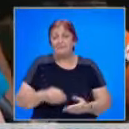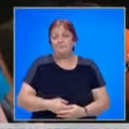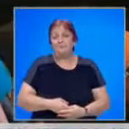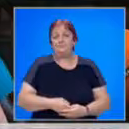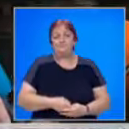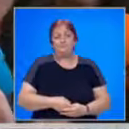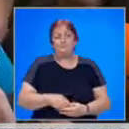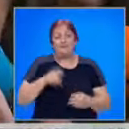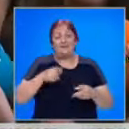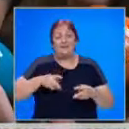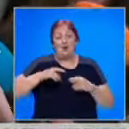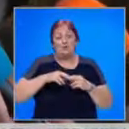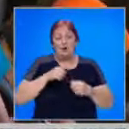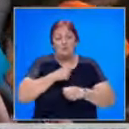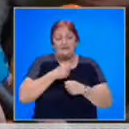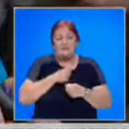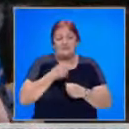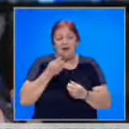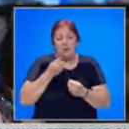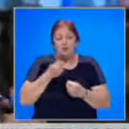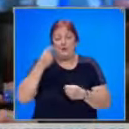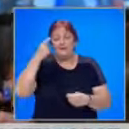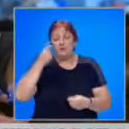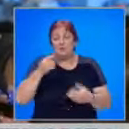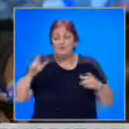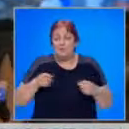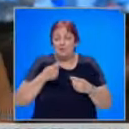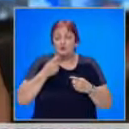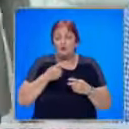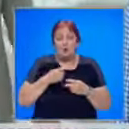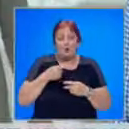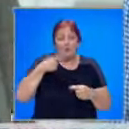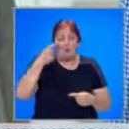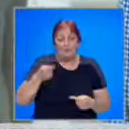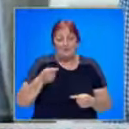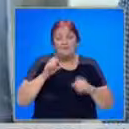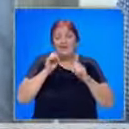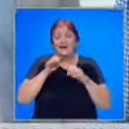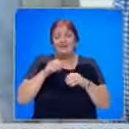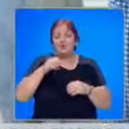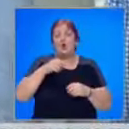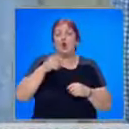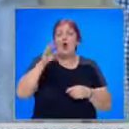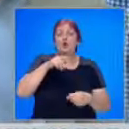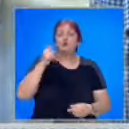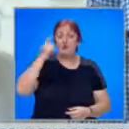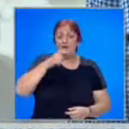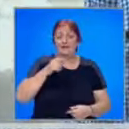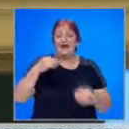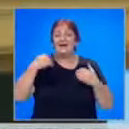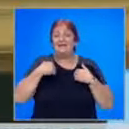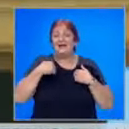мислят преди да отговорят, притеснява ли? Не, по-добре да се обмисли по-бързо, отколкото се отреже веднага. В предаването на БНТ още от деня,